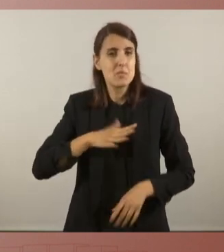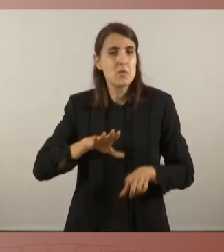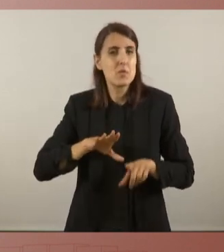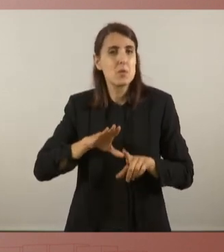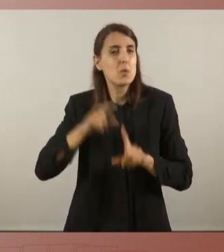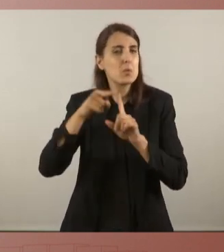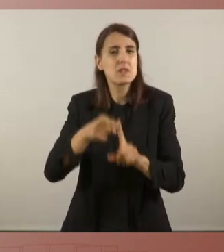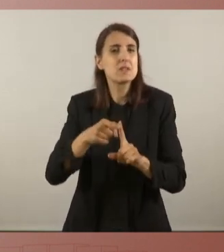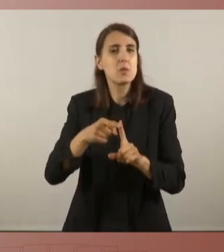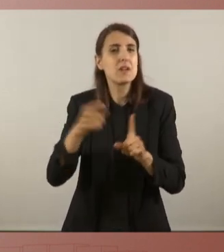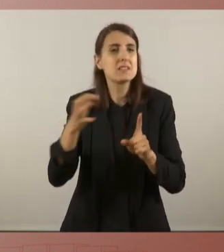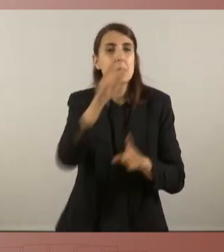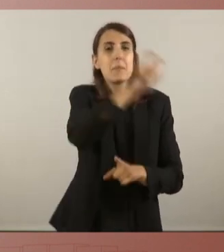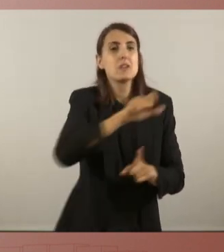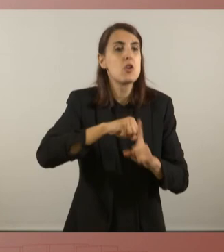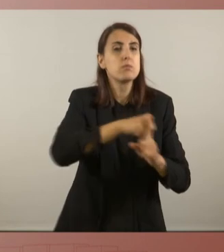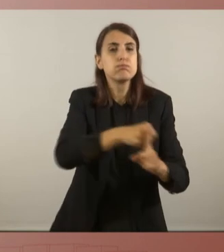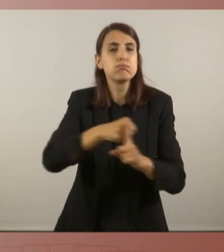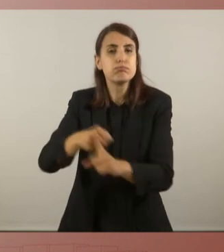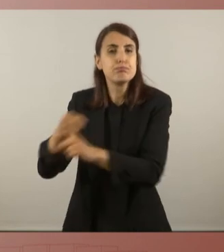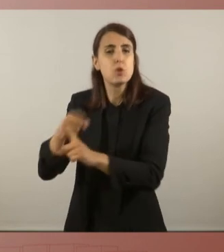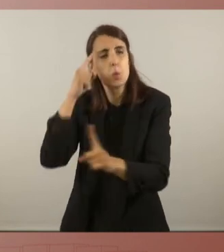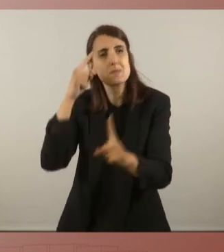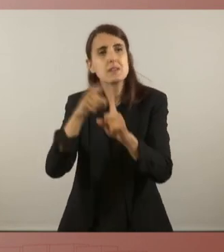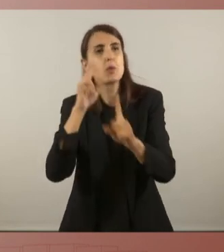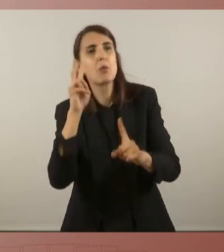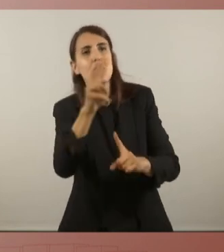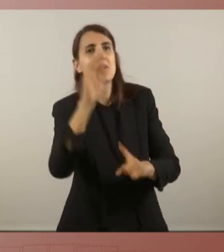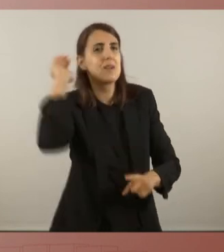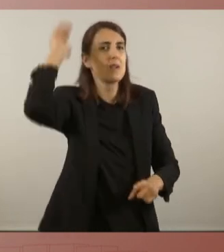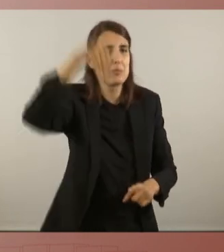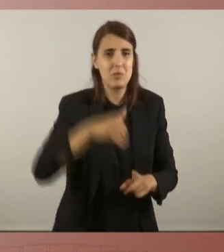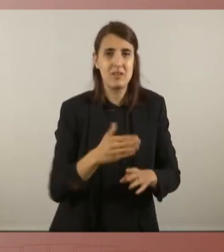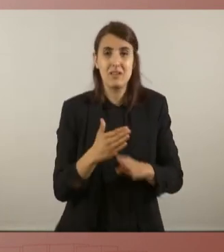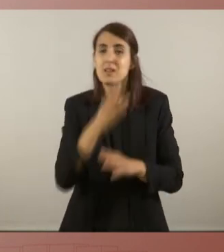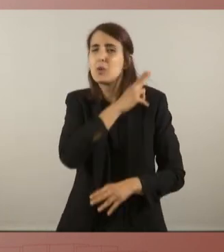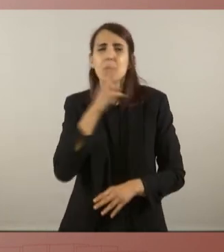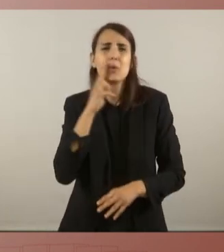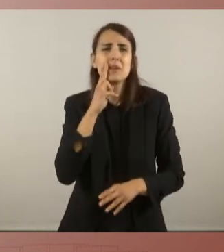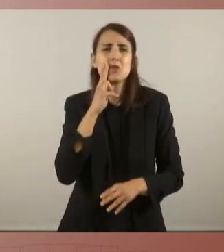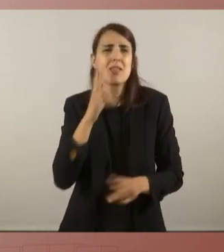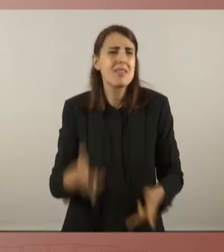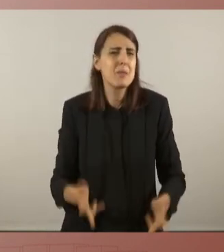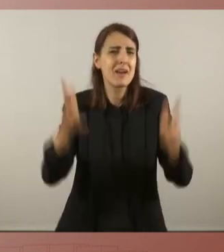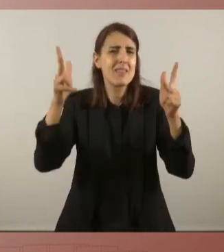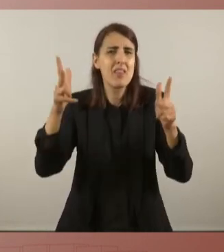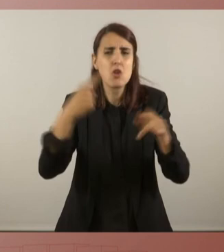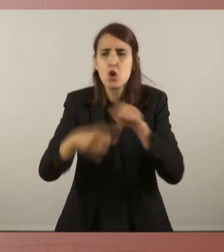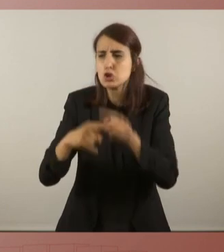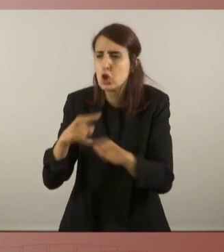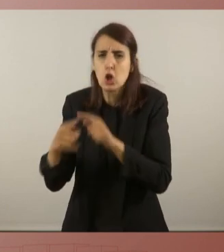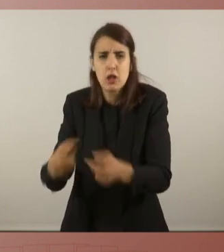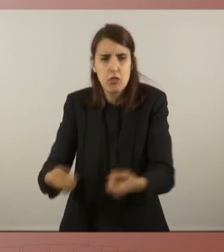far pels oprimits de qualsevol terra, que per sempre sostingués una promesa de llibertat i d'abundància com a recompensa dels